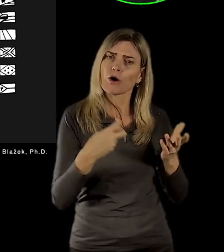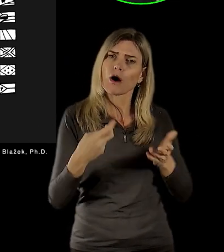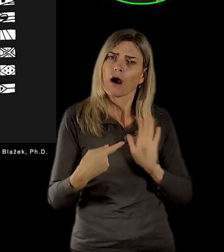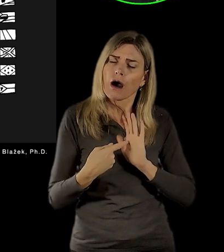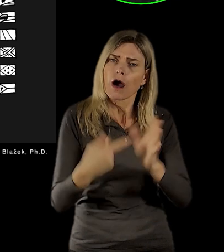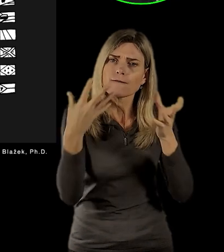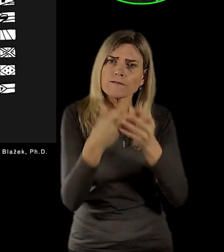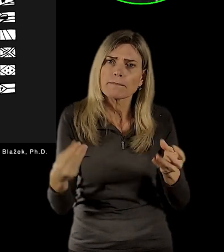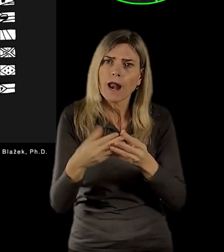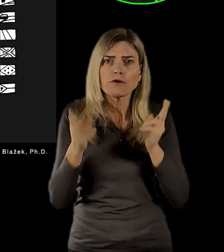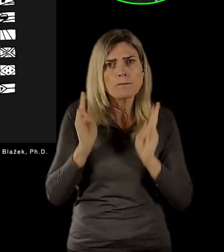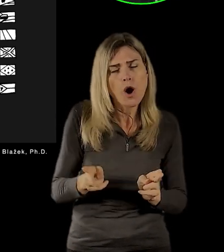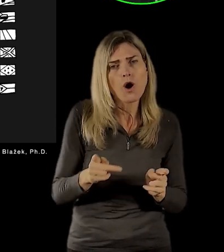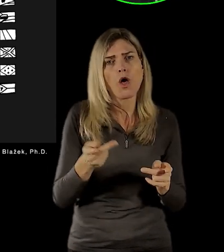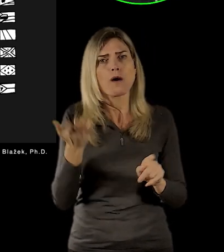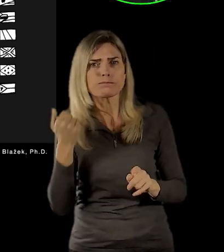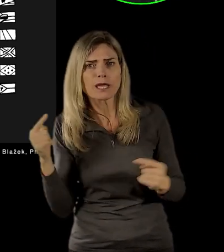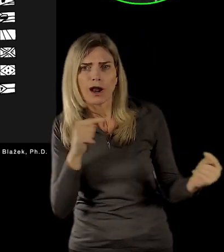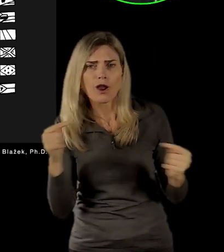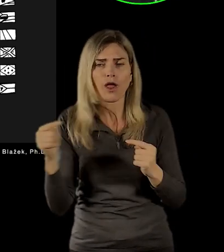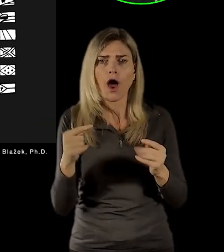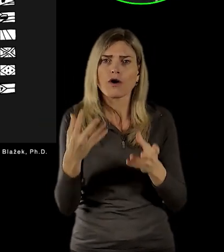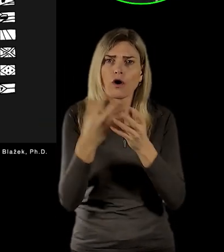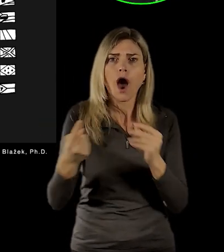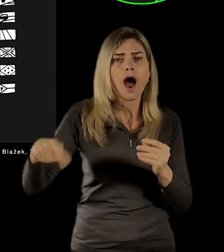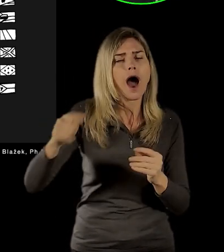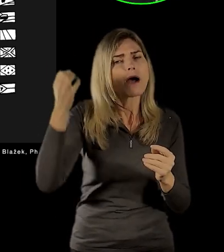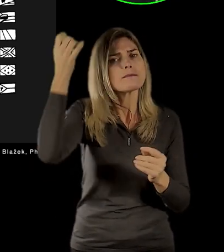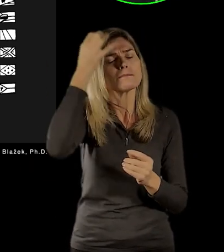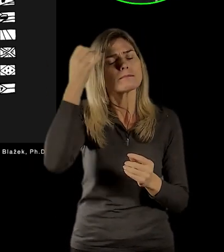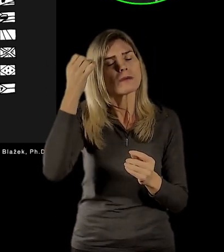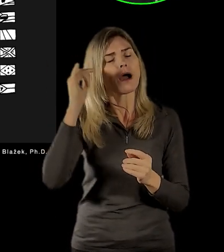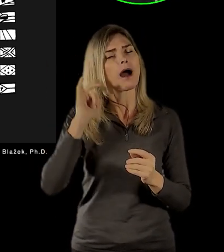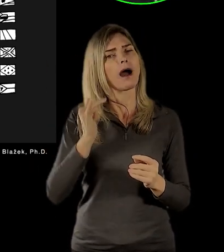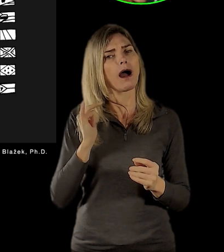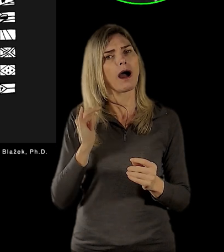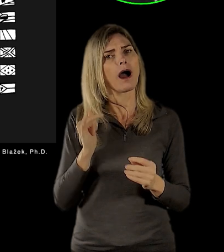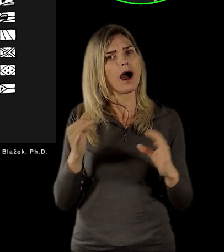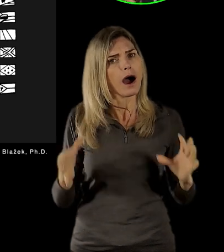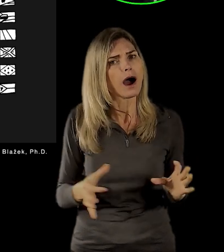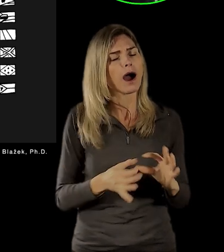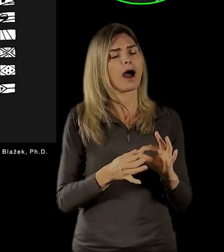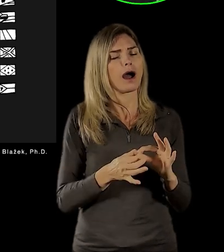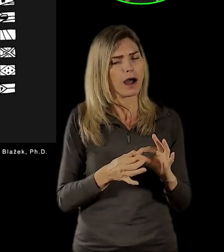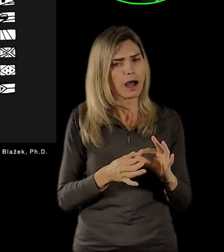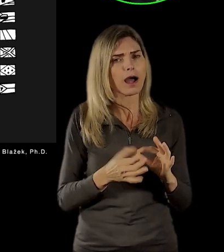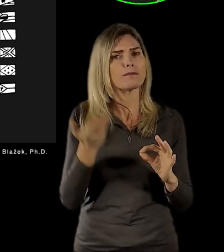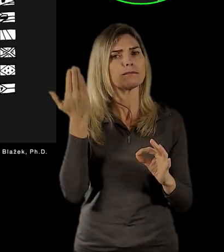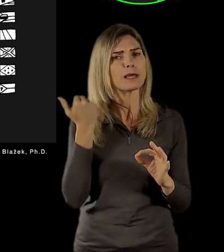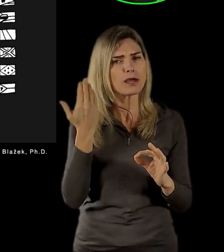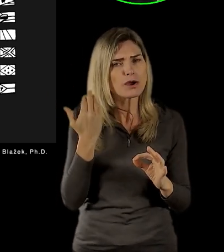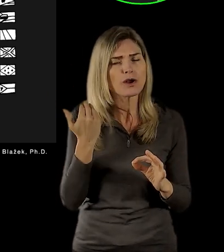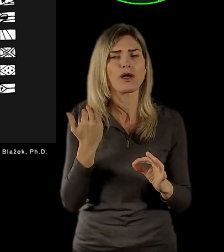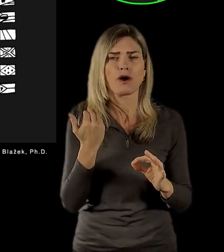ukázat téma, bych řekl, takových delších historických celků, které, i když se